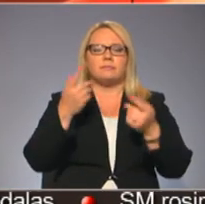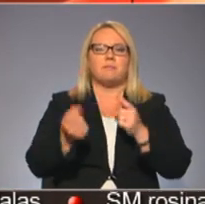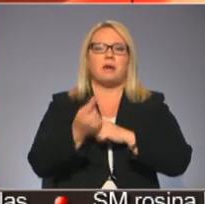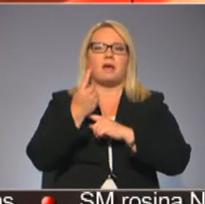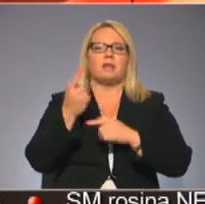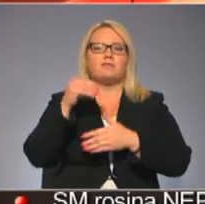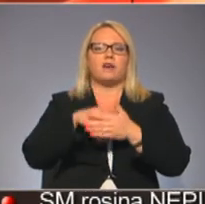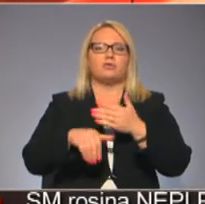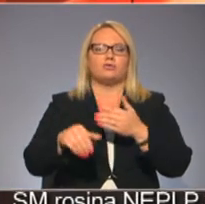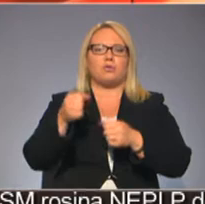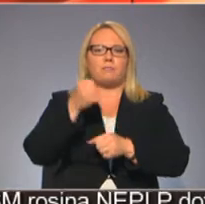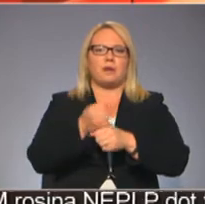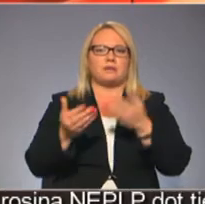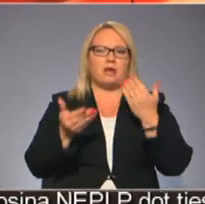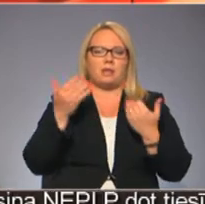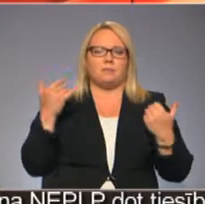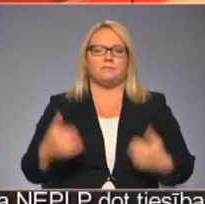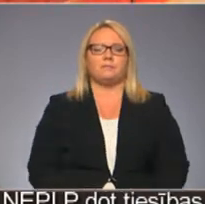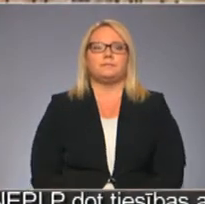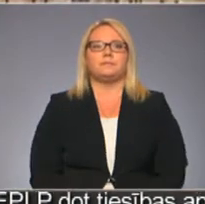piestātni. Turpinu, Kurzemes televīzija.